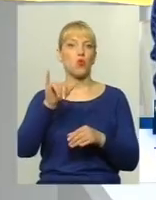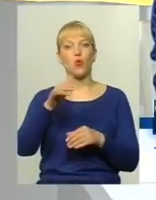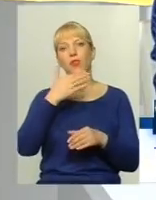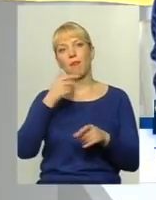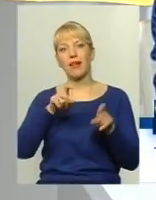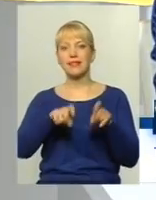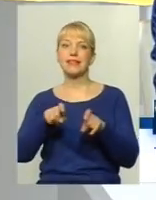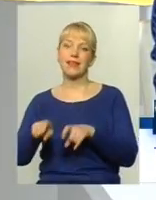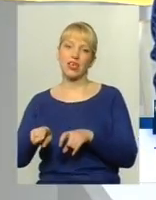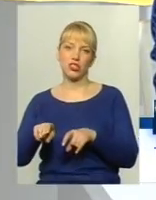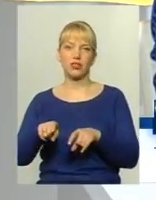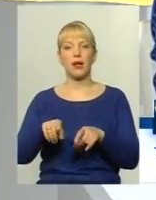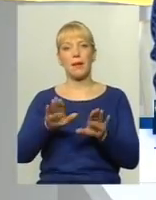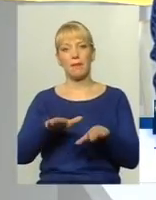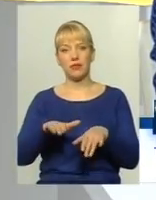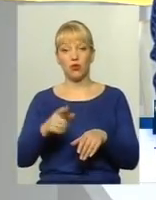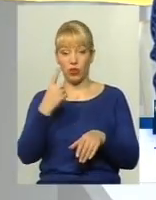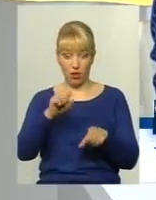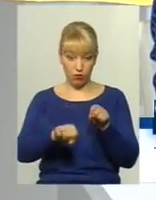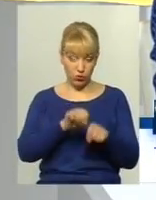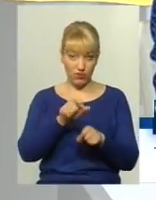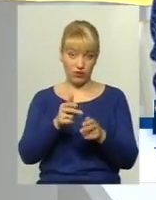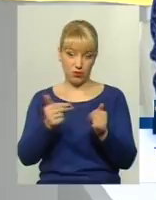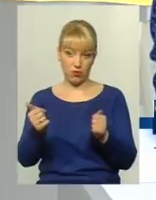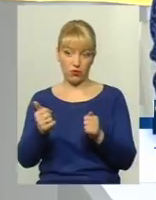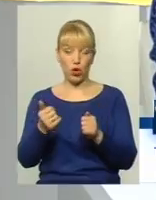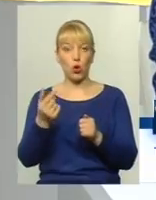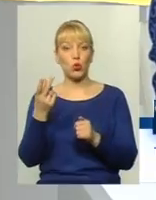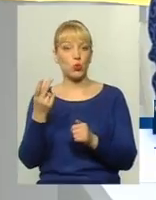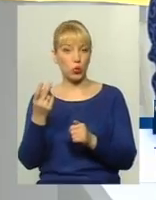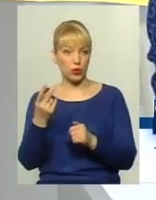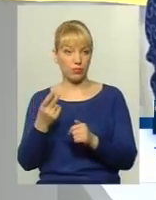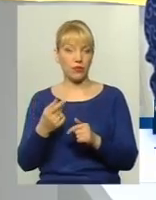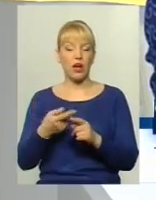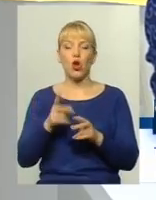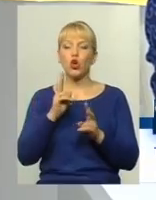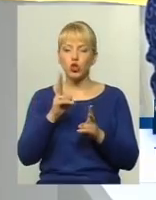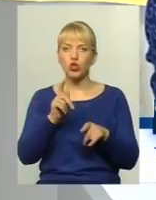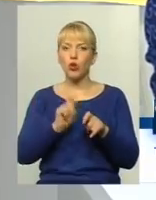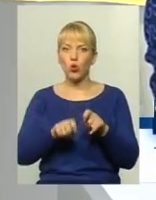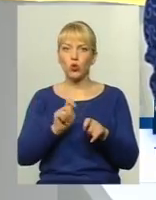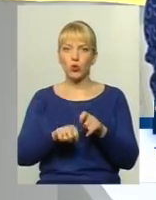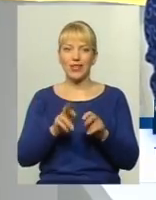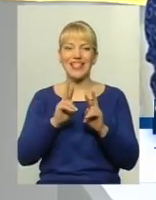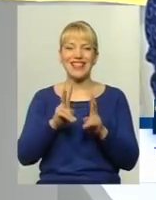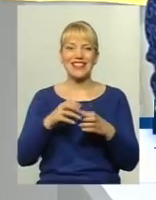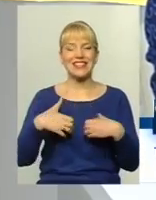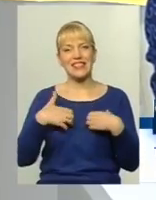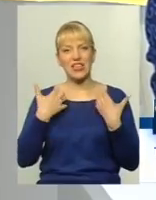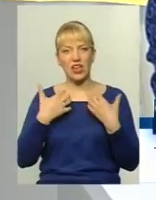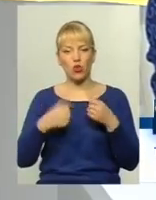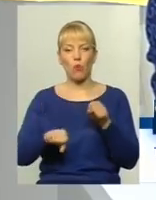Тобто він одне порушення виправдав другим порушенням. Третє питання, хто взагалі контролює хтось, як страшенно